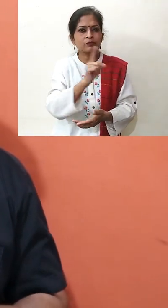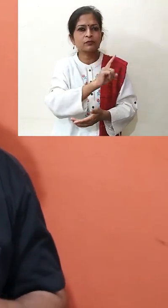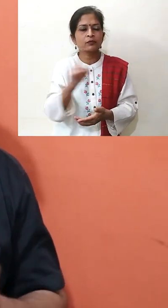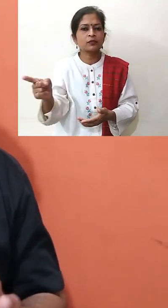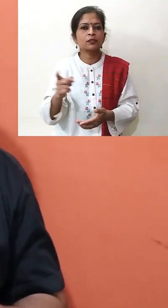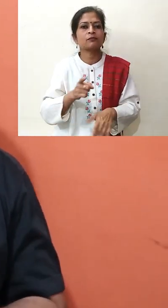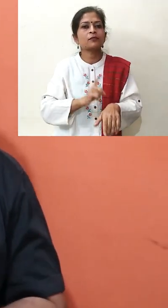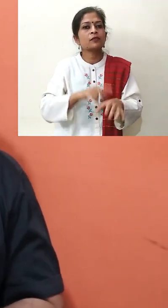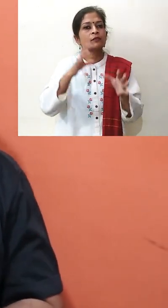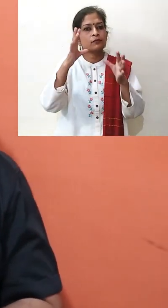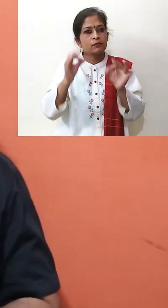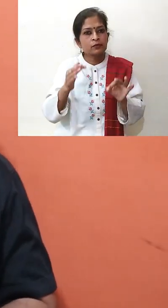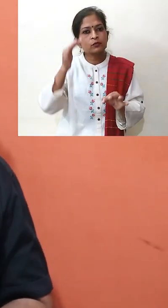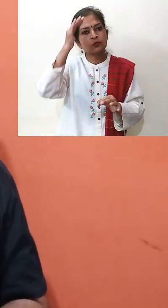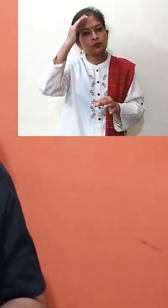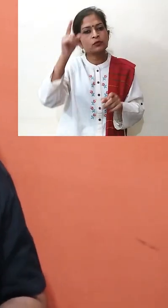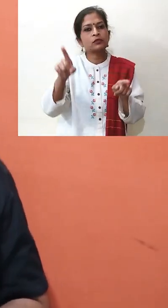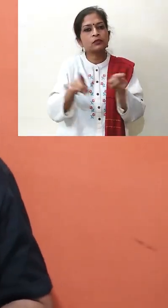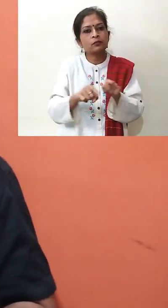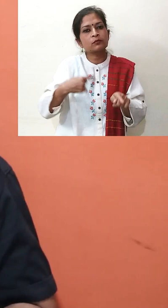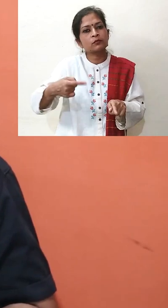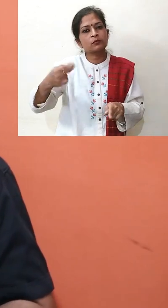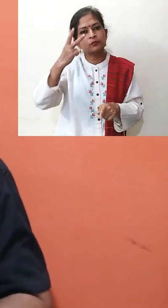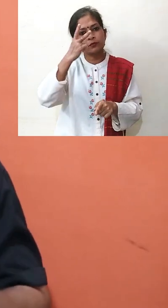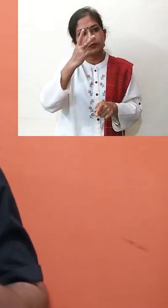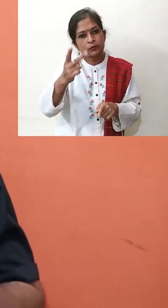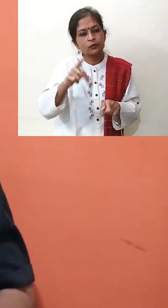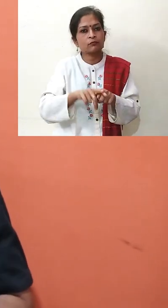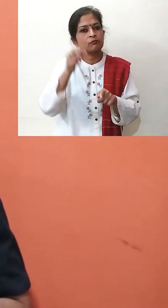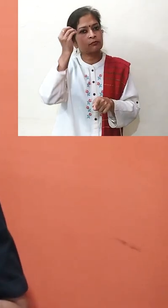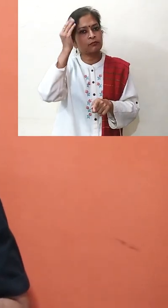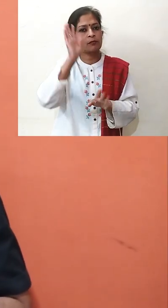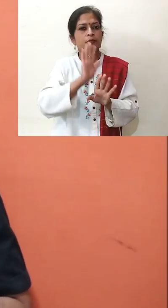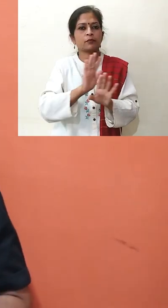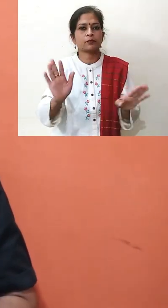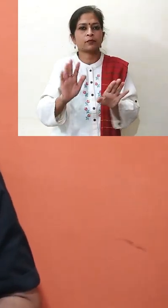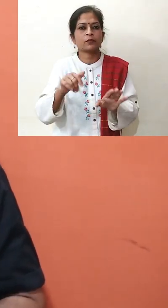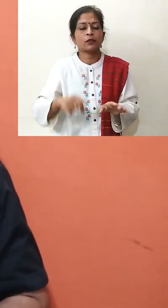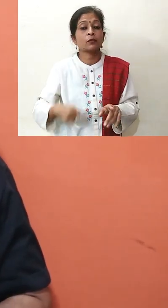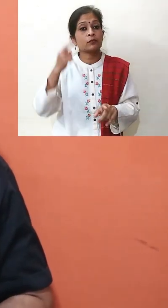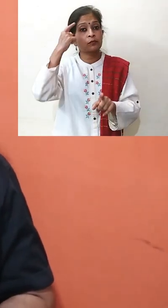निश्चित और निर्दारित समय तैह करें, कि अवल उसी समय पे समय समय समय से अपडेट करें.